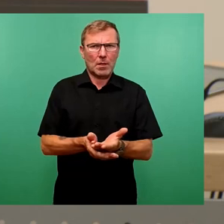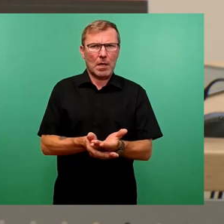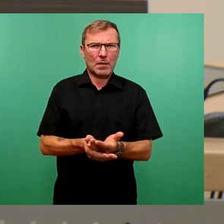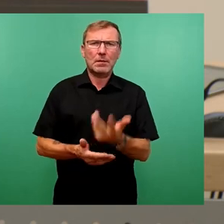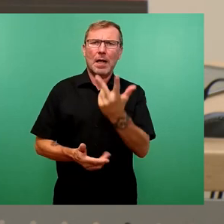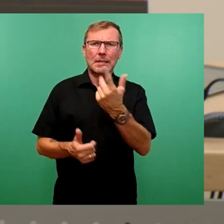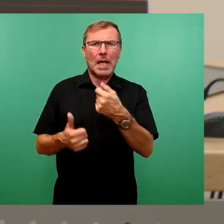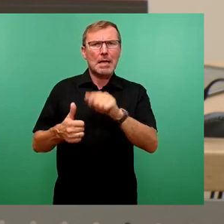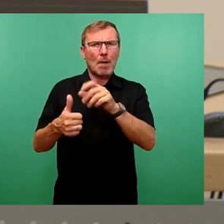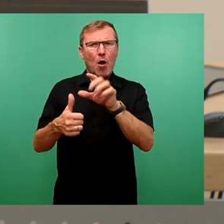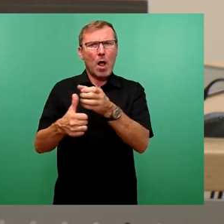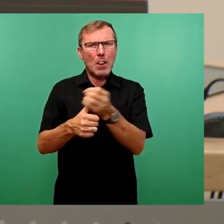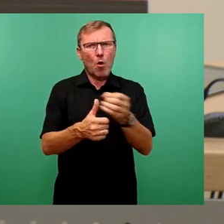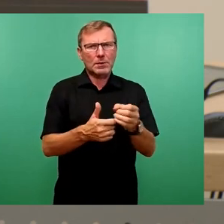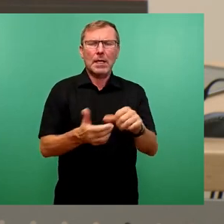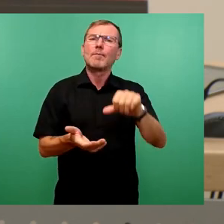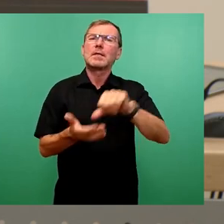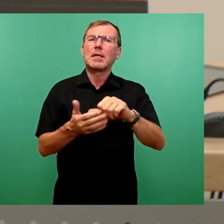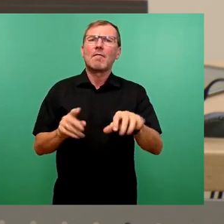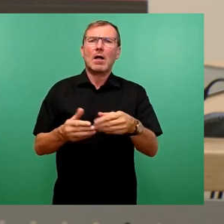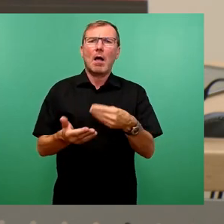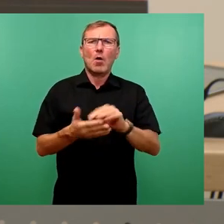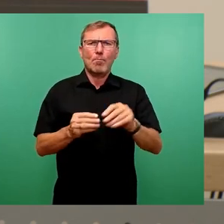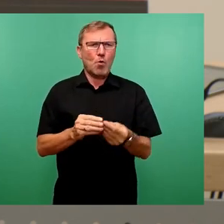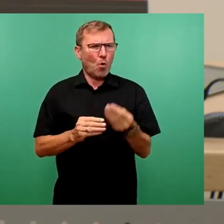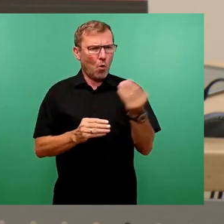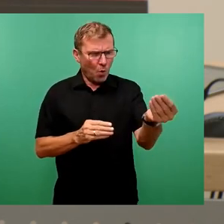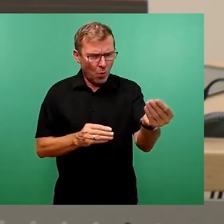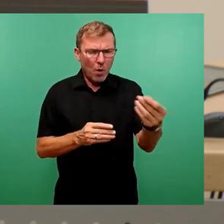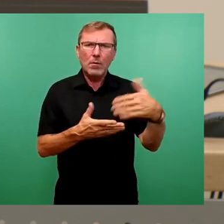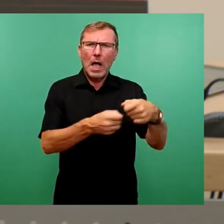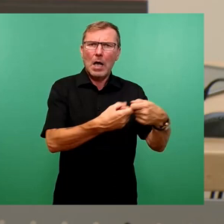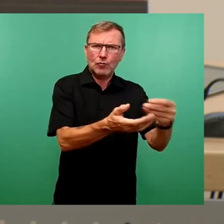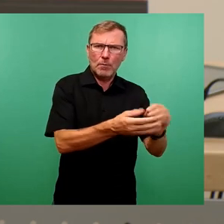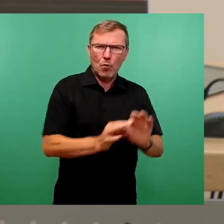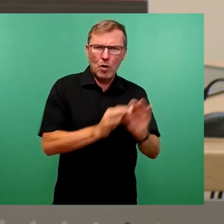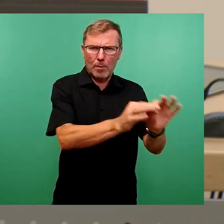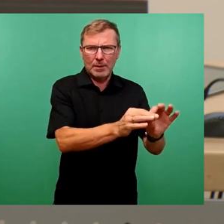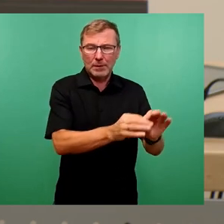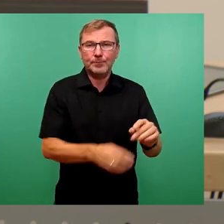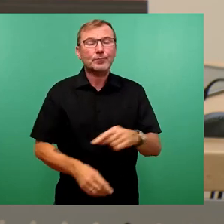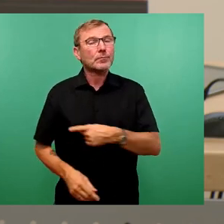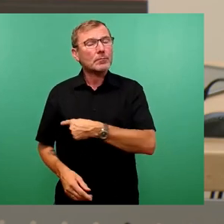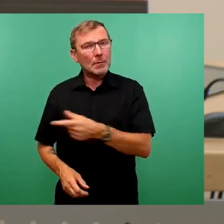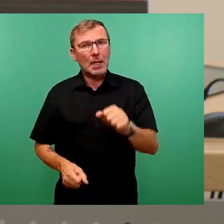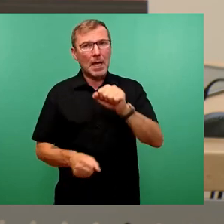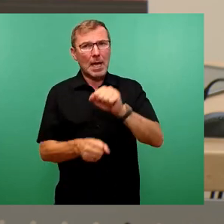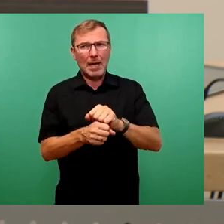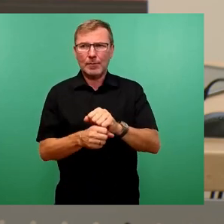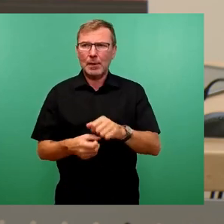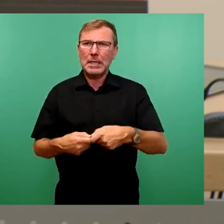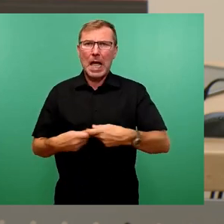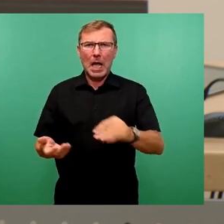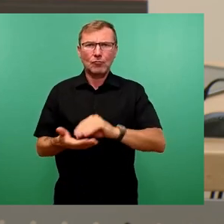umgehend an das zentrale Vergabebüro zur Ausschreibung übermittelt. Da alle Ämter die Ausschreibung vorhatten, diesen Weg